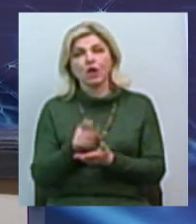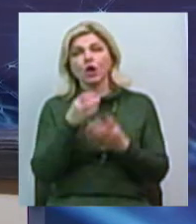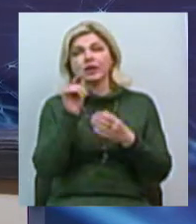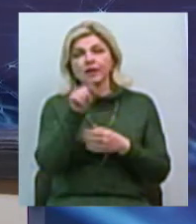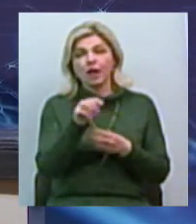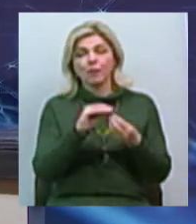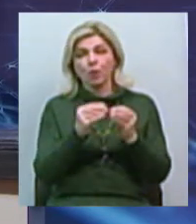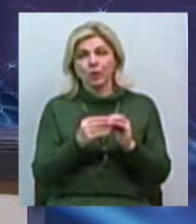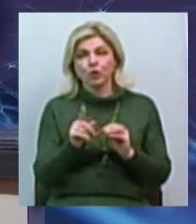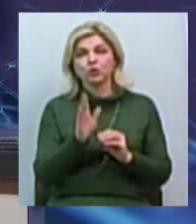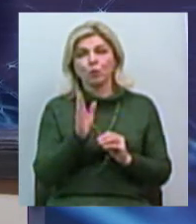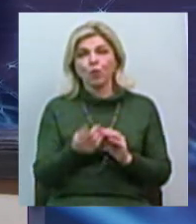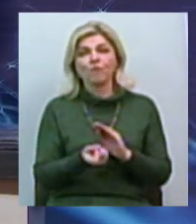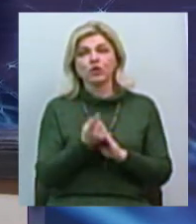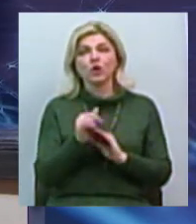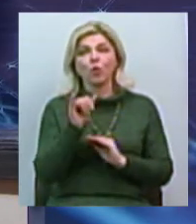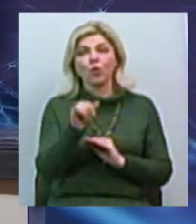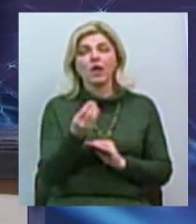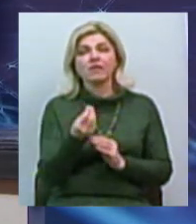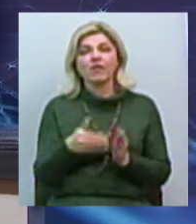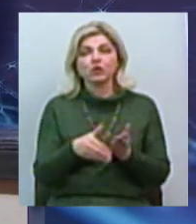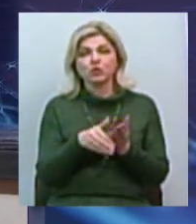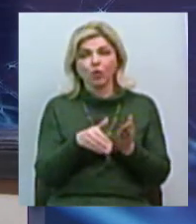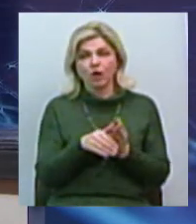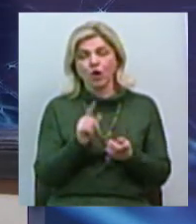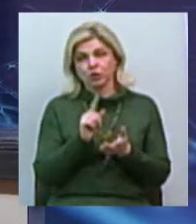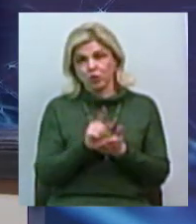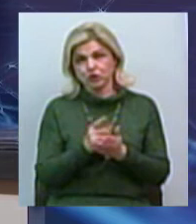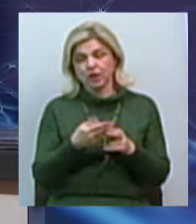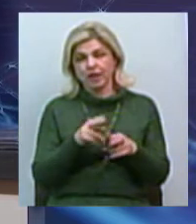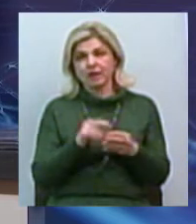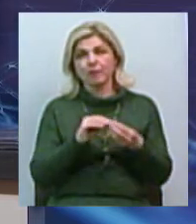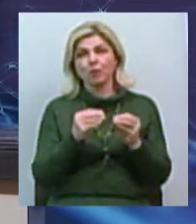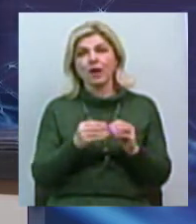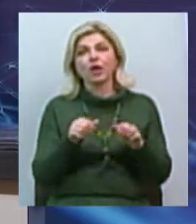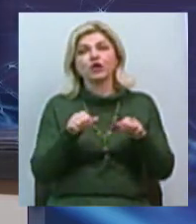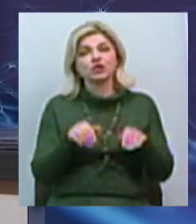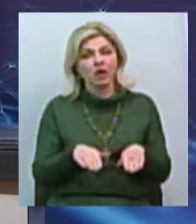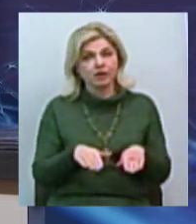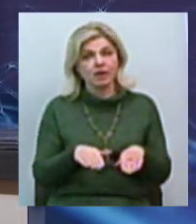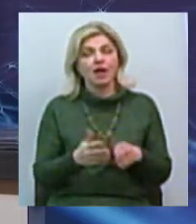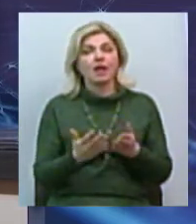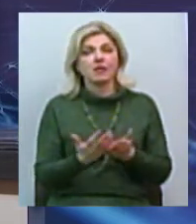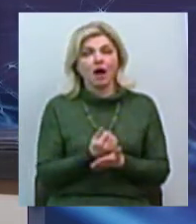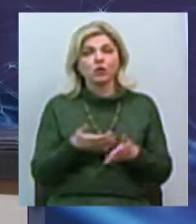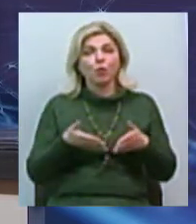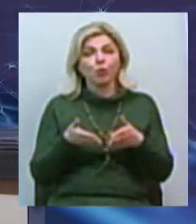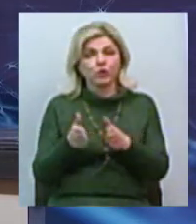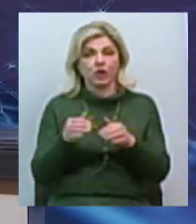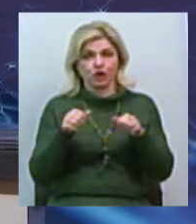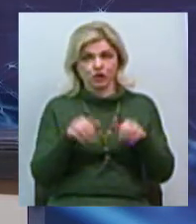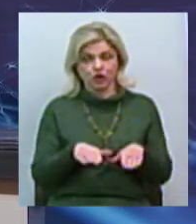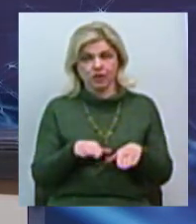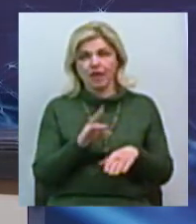які будуть возникати у інвестора, вони должны ці проблеми як-то далі трансформувати, решати, знаходити пути, рішення. Тобто не